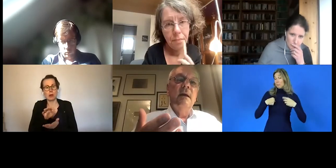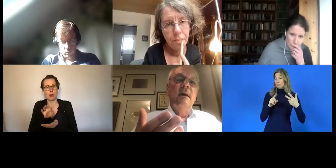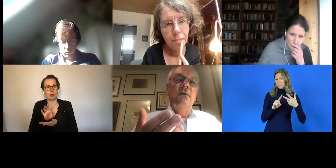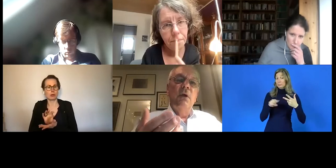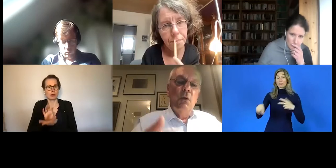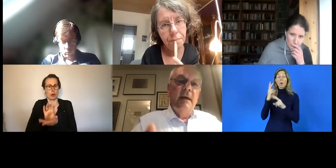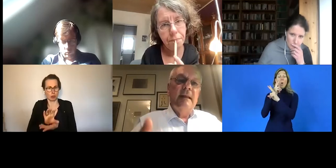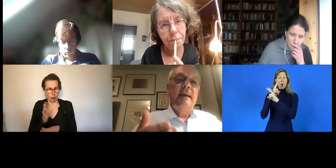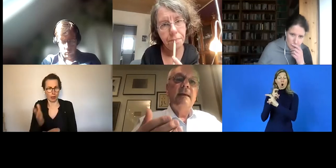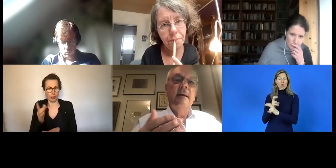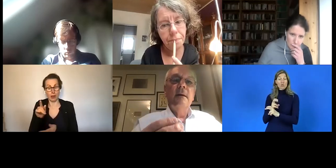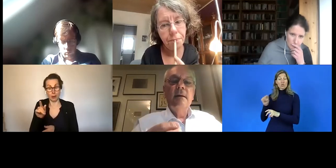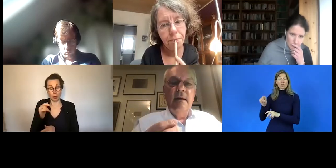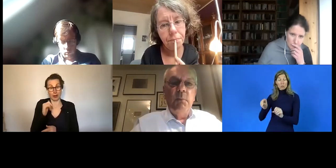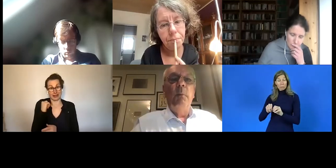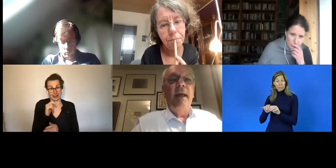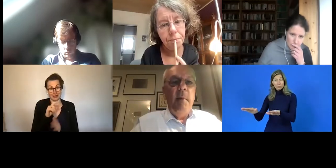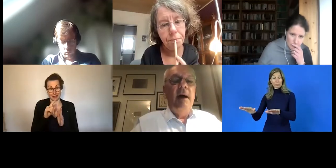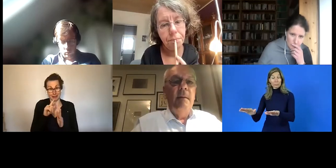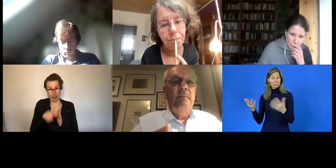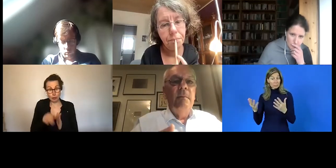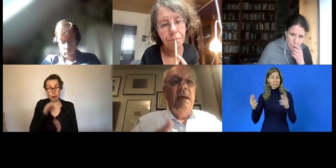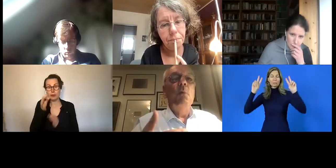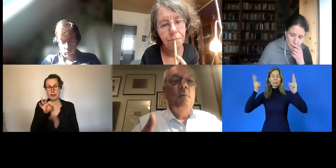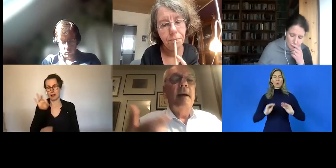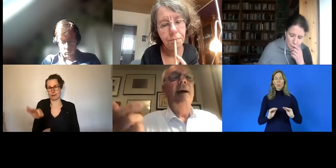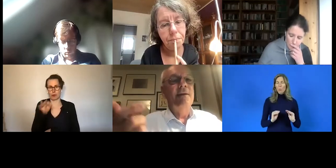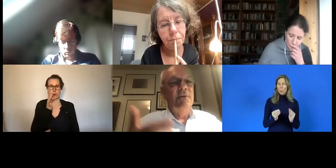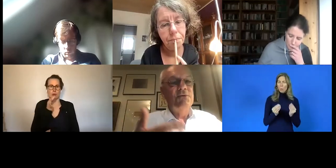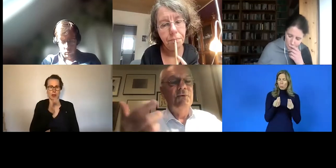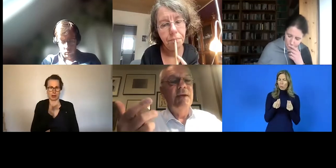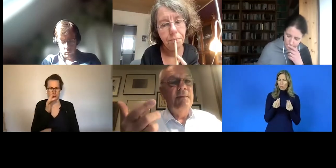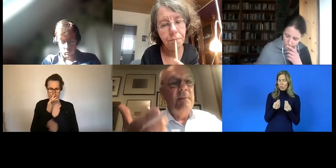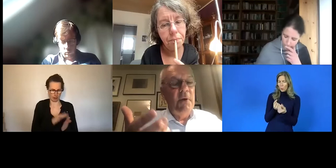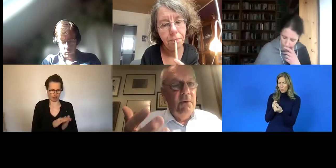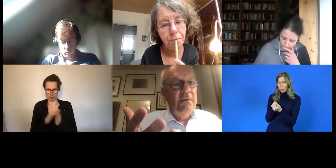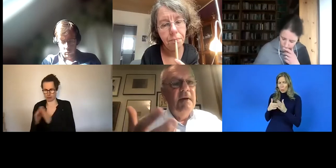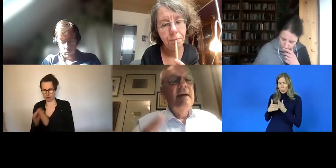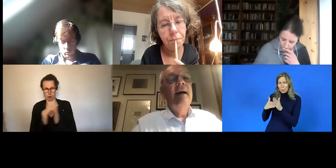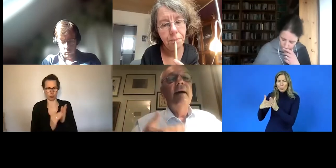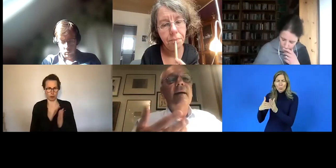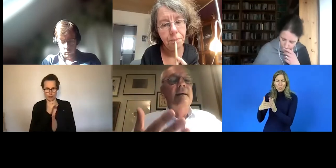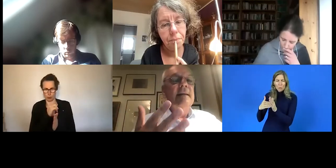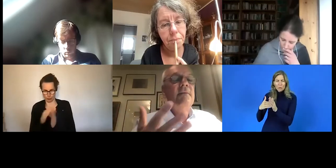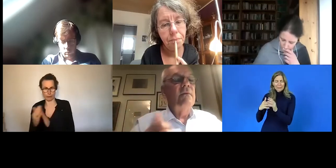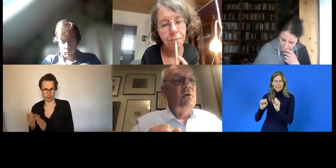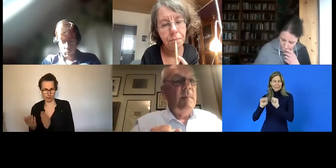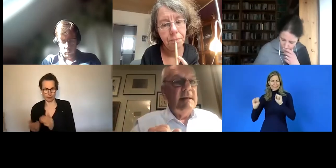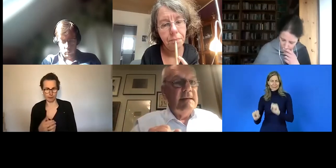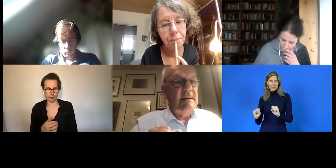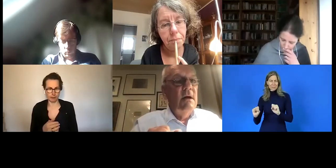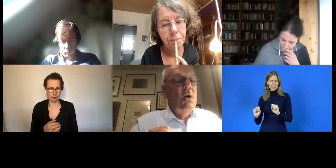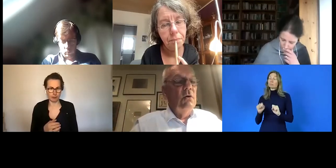die für Jugendliche, die Probleme haben im Übergang von Schule in den Beruf, die